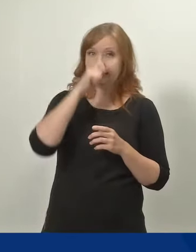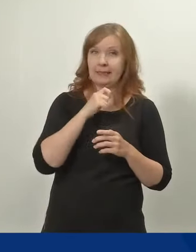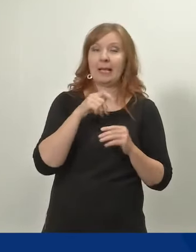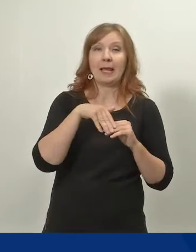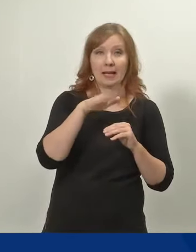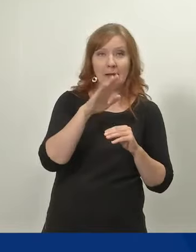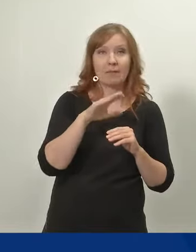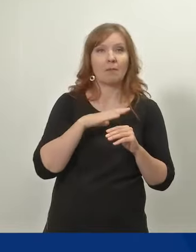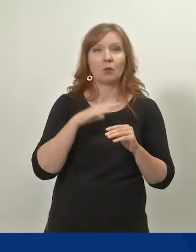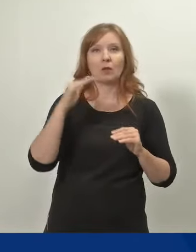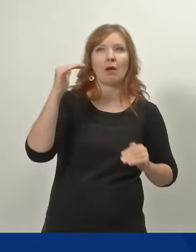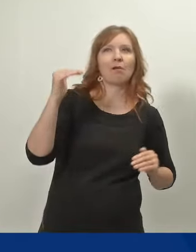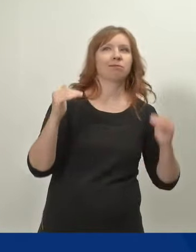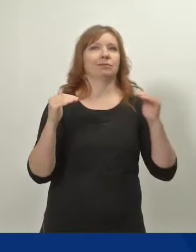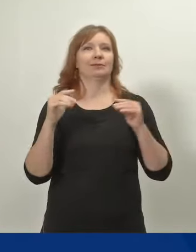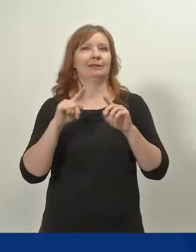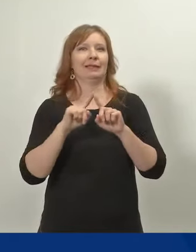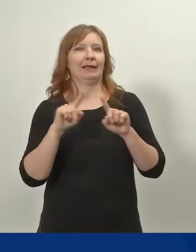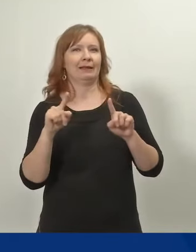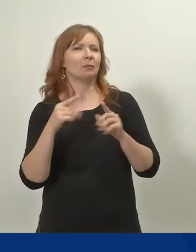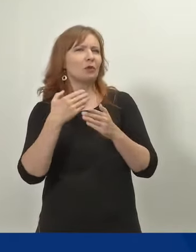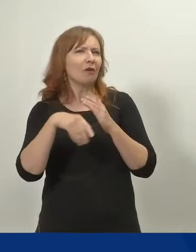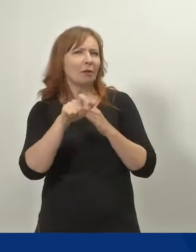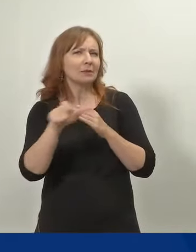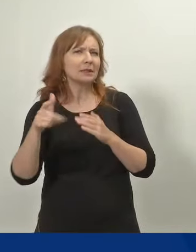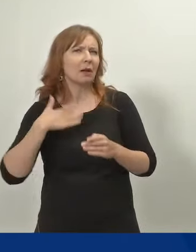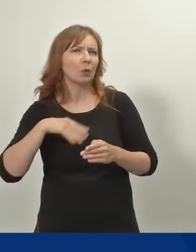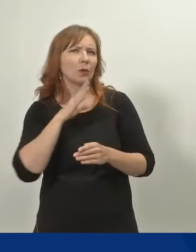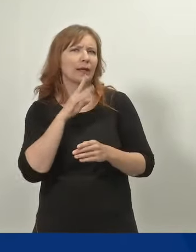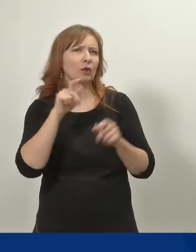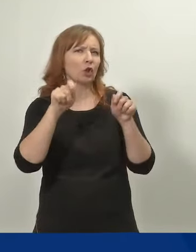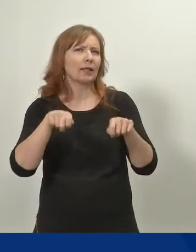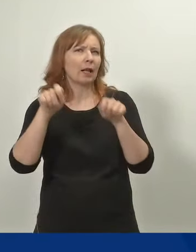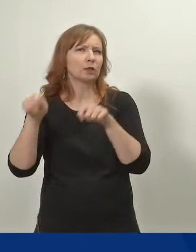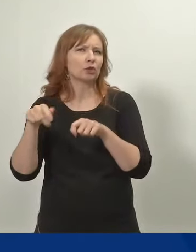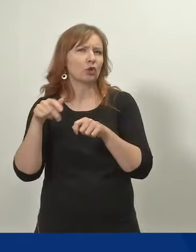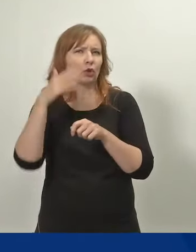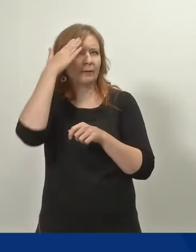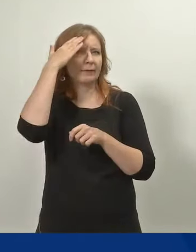entistä enemmän. Mutta en tiedä, haluanko valmistelijat täydentää näistä tilastotiedoista?